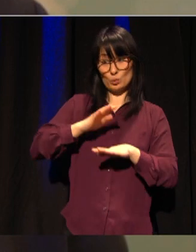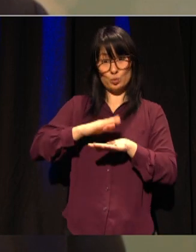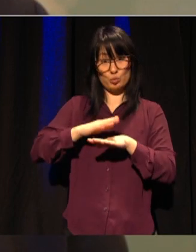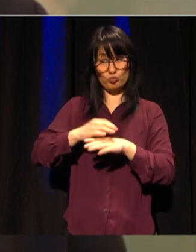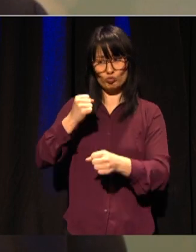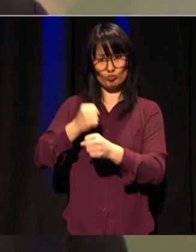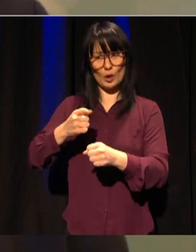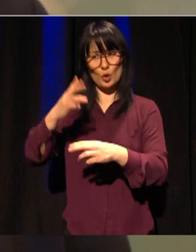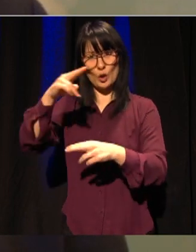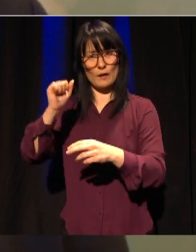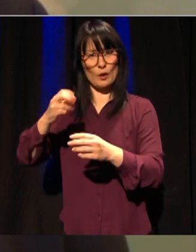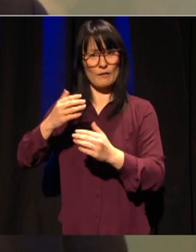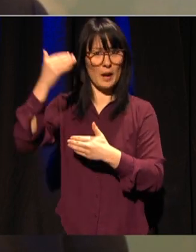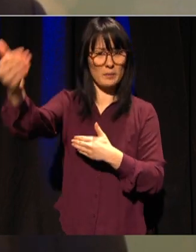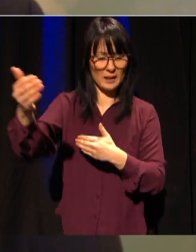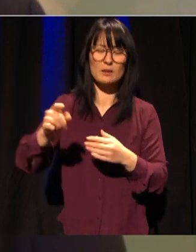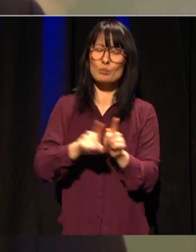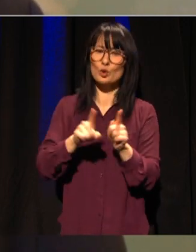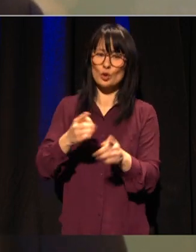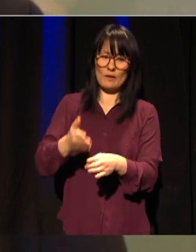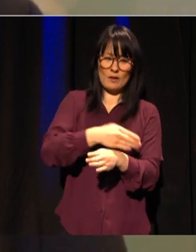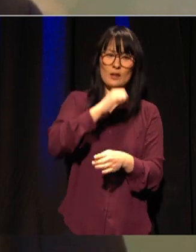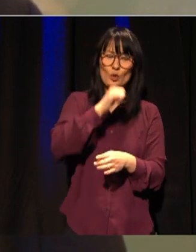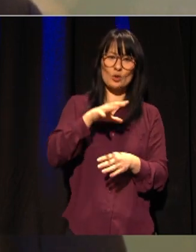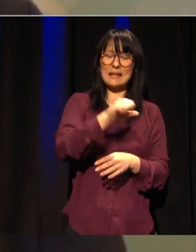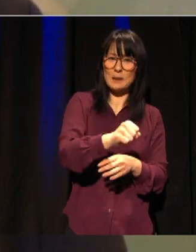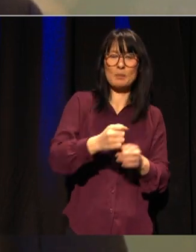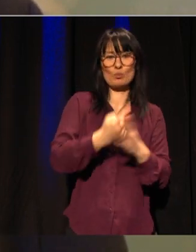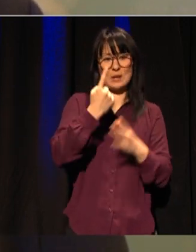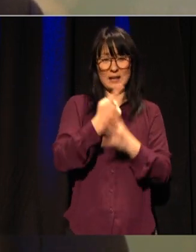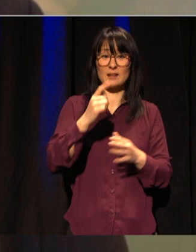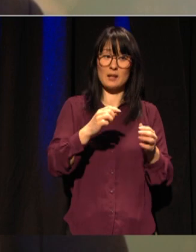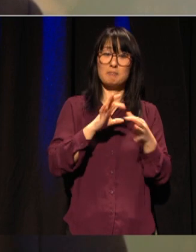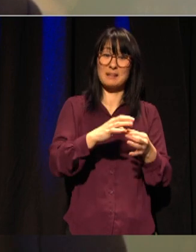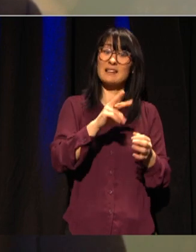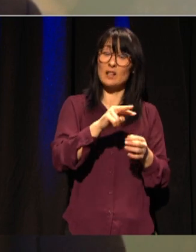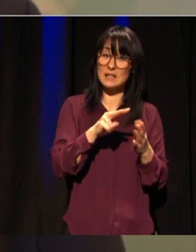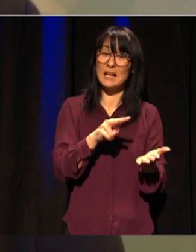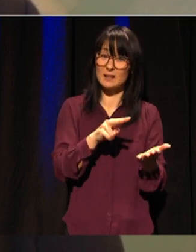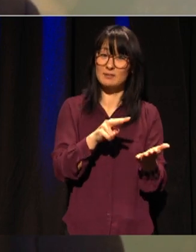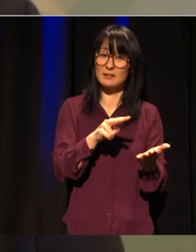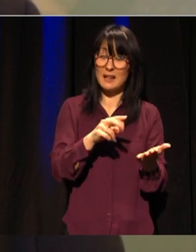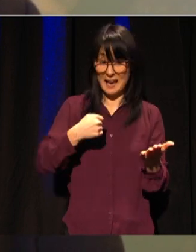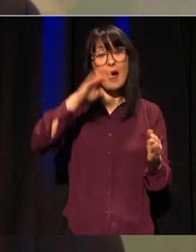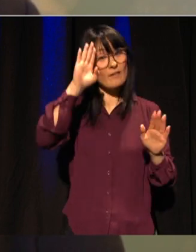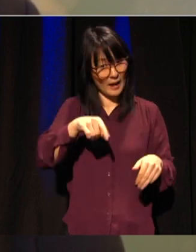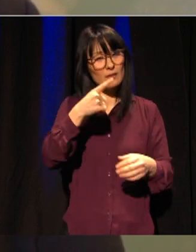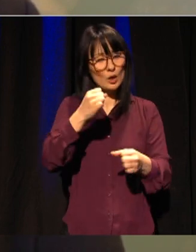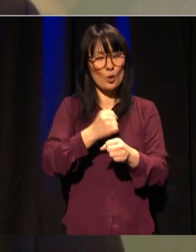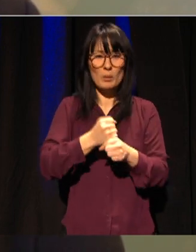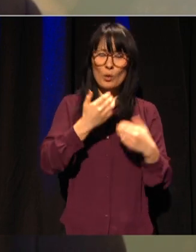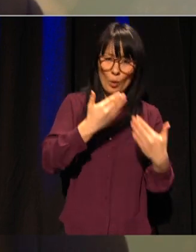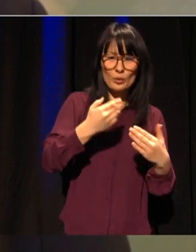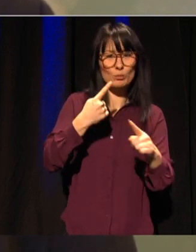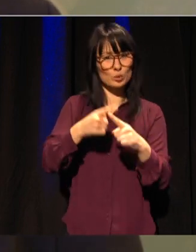jo blant annet om å gripe de mulighetene digitalisering gir og her vet jeg at dere jobber godt og målrettet